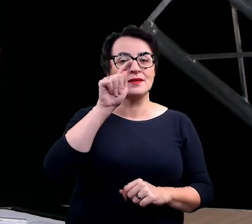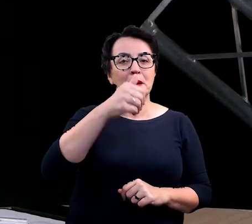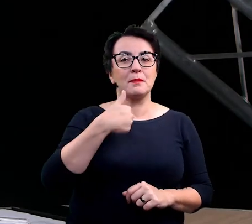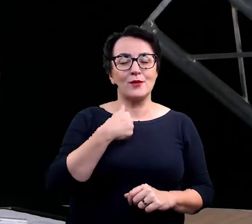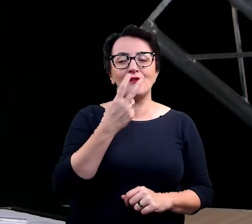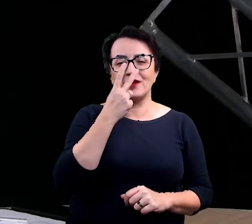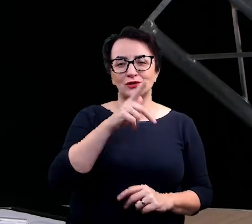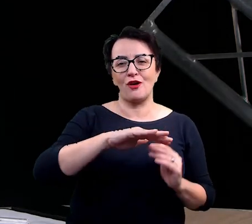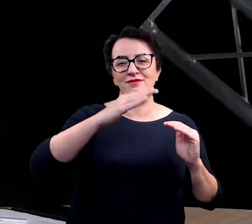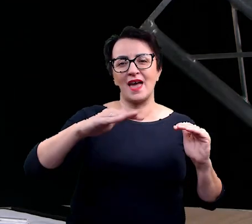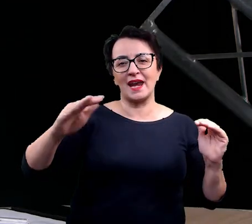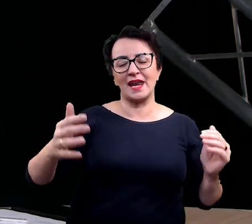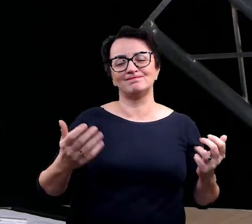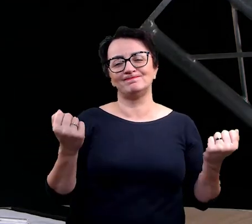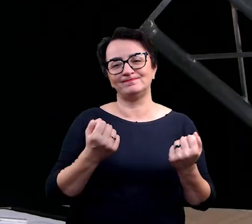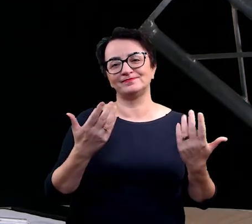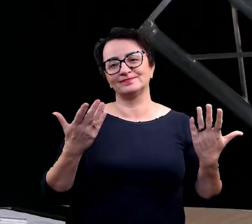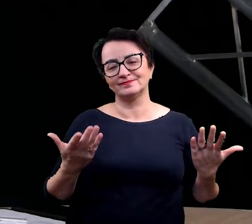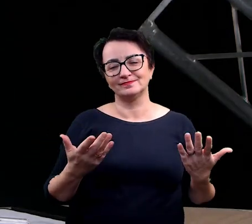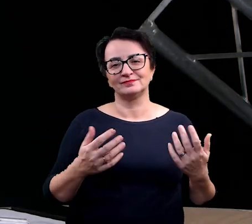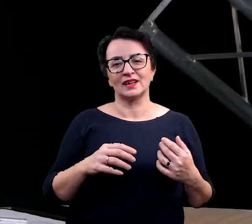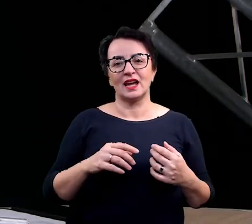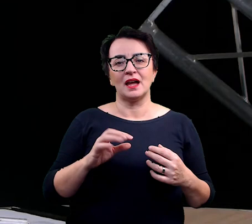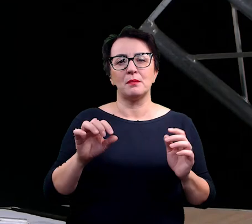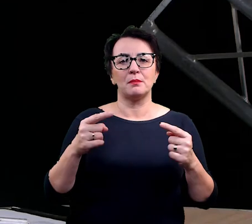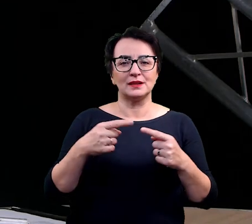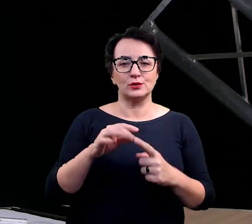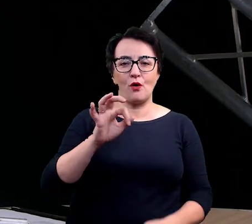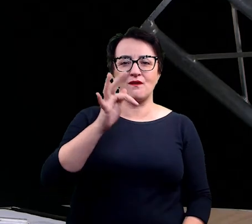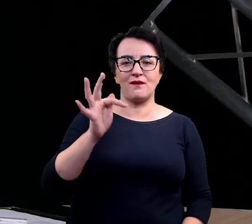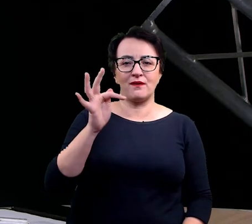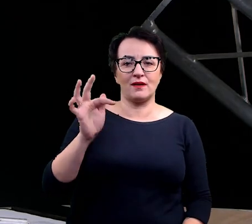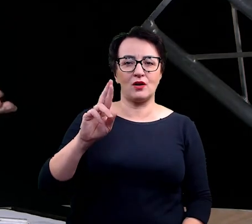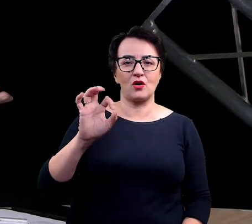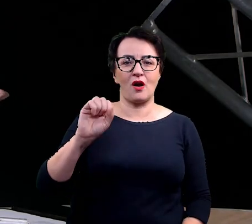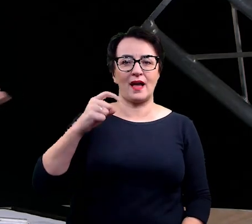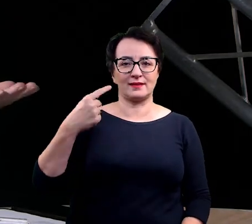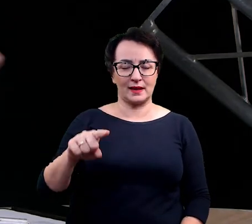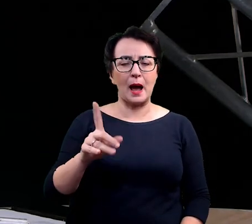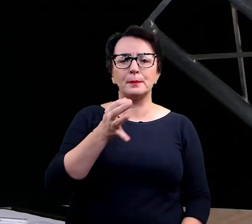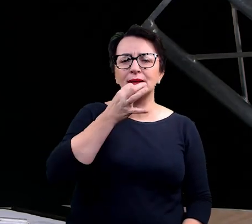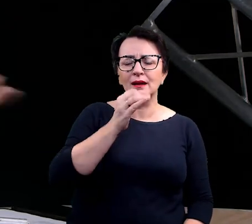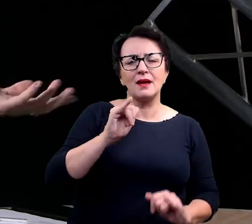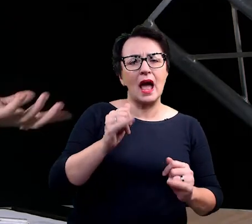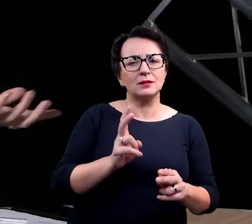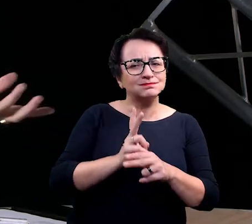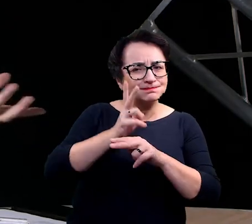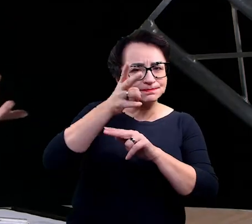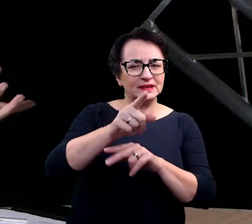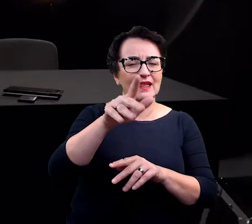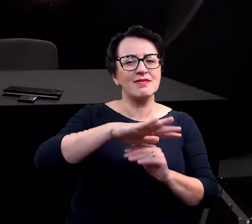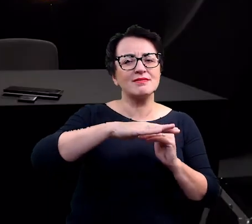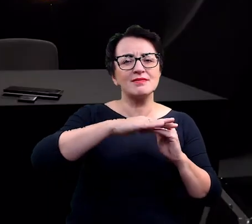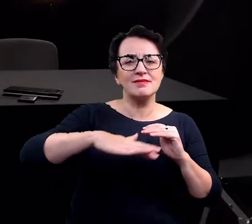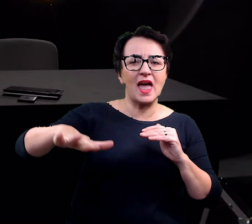mocno offroadowy. I pytanie, jak tam dostać się do tych terenów, które Ciebie przecież interesują, bo nie analizujesz czegoś, co